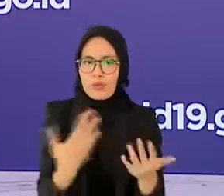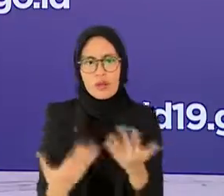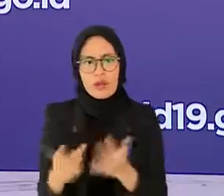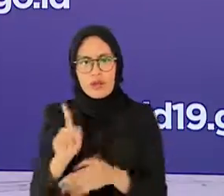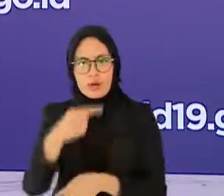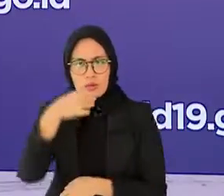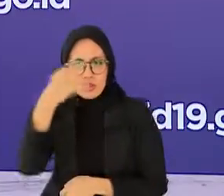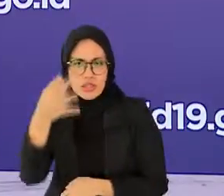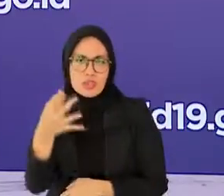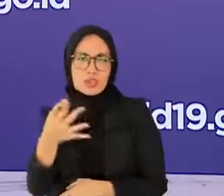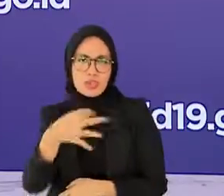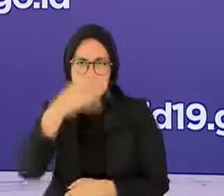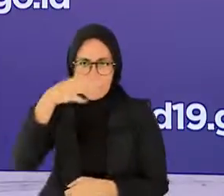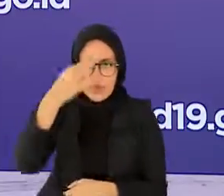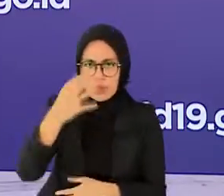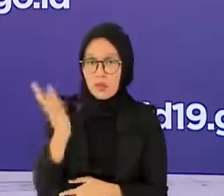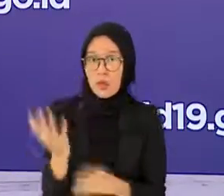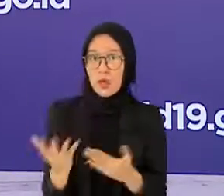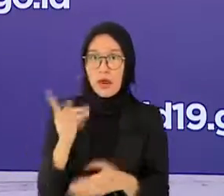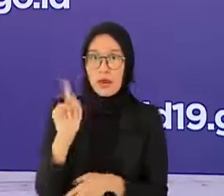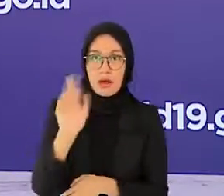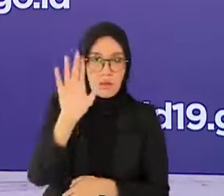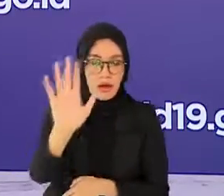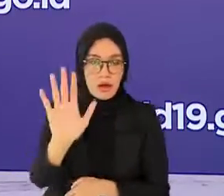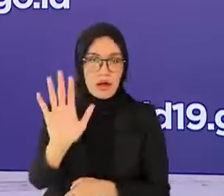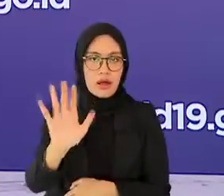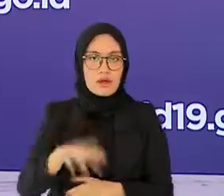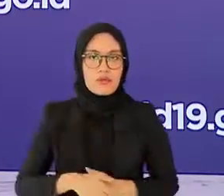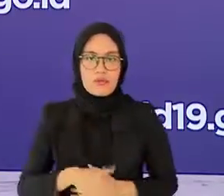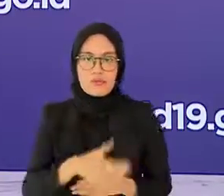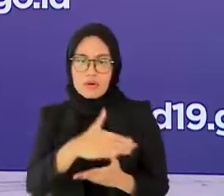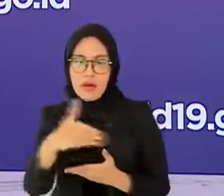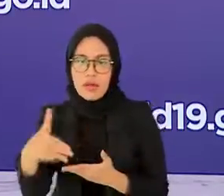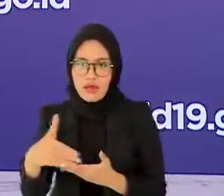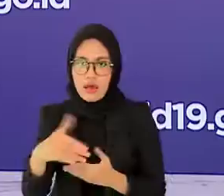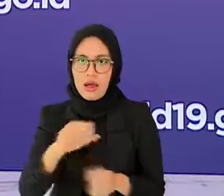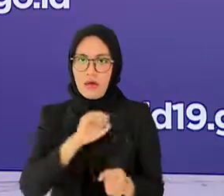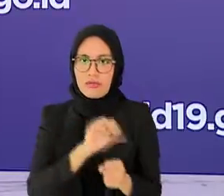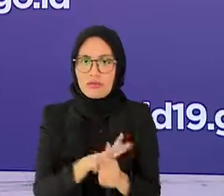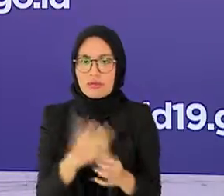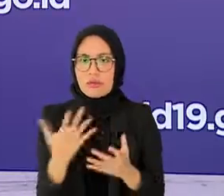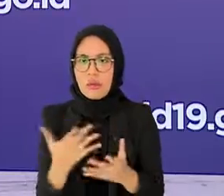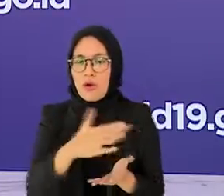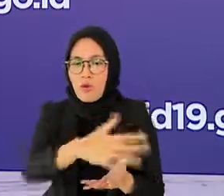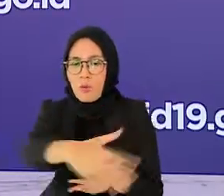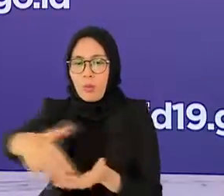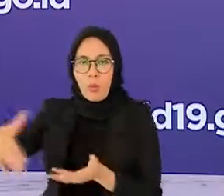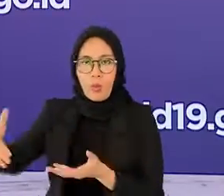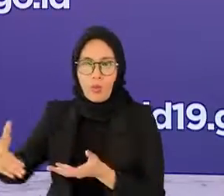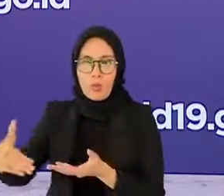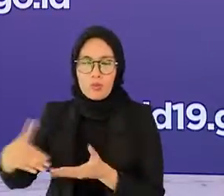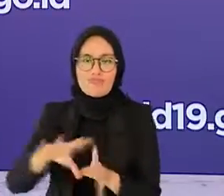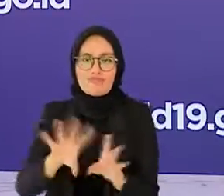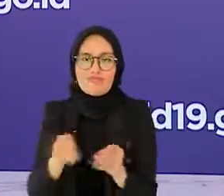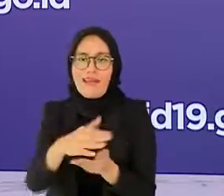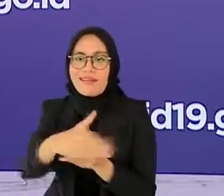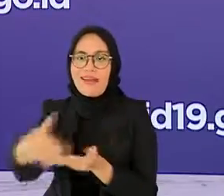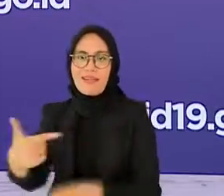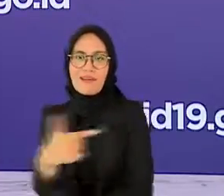rekapitulasi laporan kasus COVID-19 maupun cakupan vaksinasi di satuan pendidikan